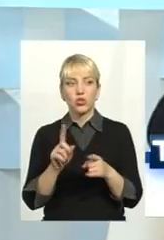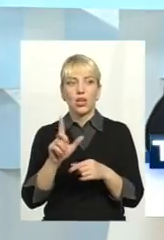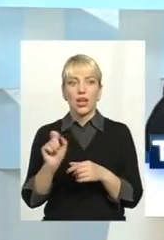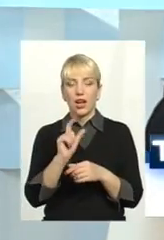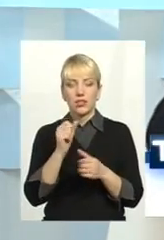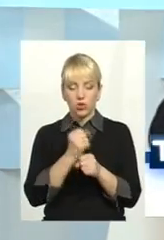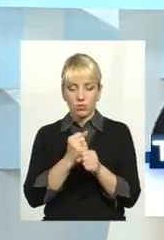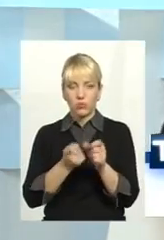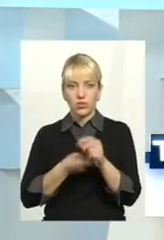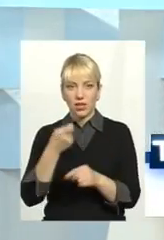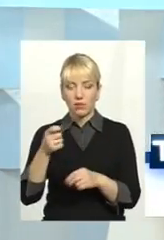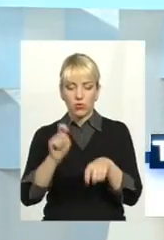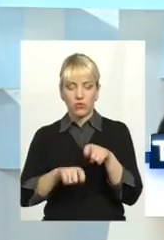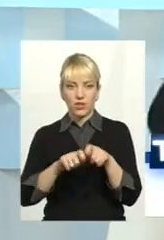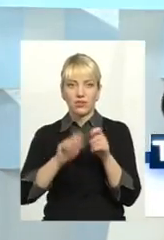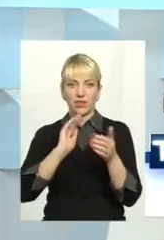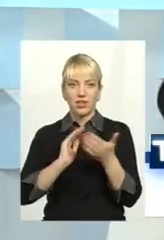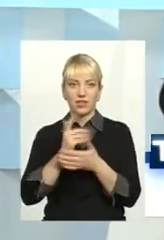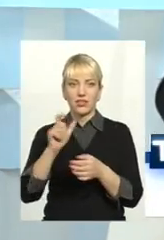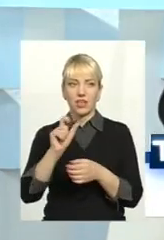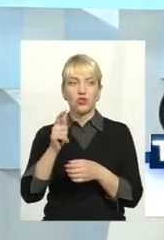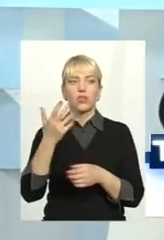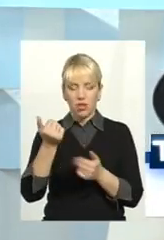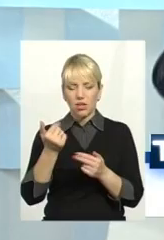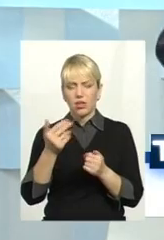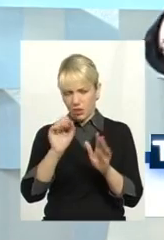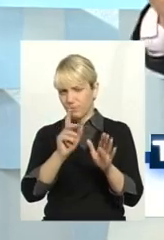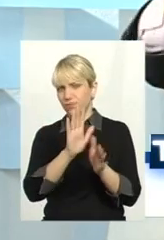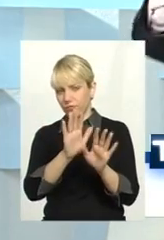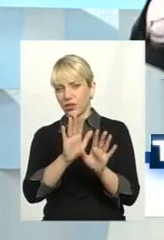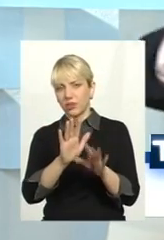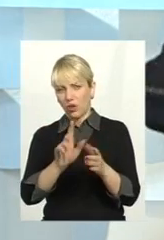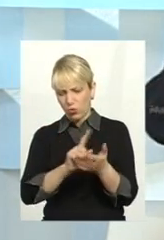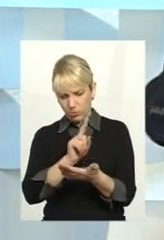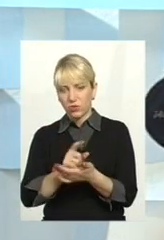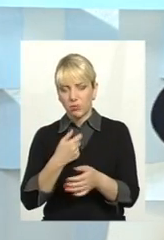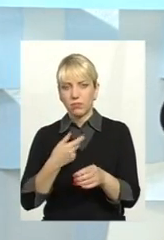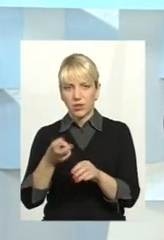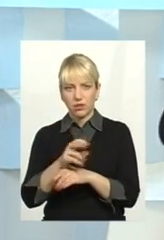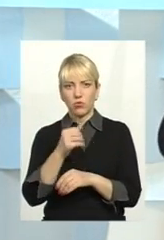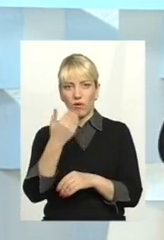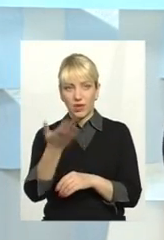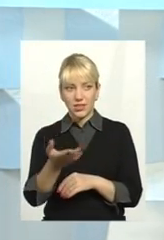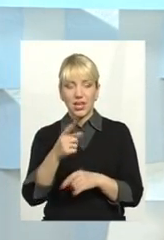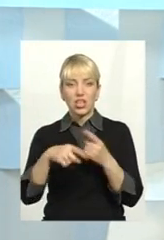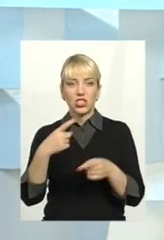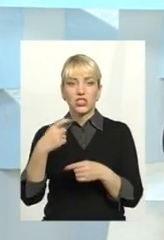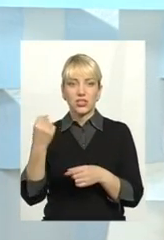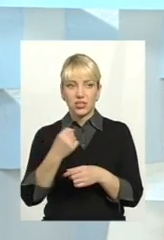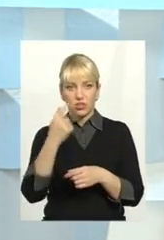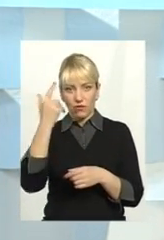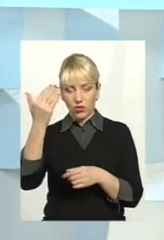робимо заявку, перевірте нам якість газу. Вони нам кажуть, так, так, обов'язково, через тиждень ми приїдемо до вас, через тиждень вони